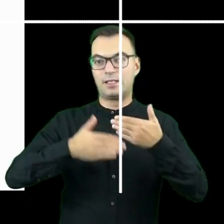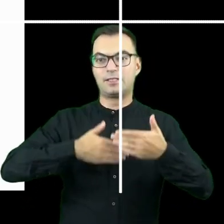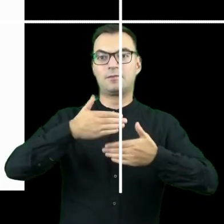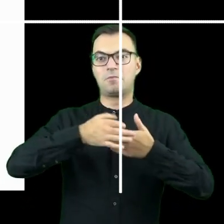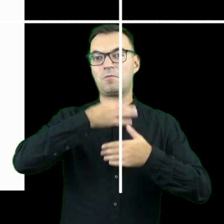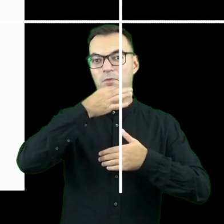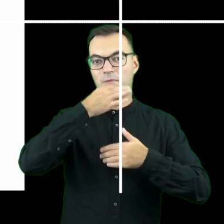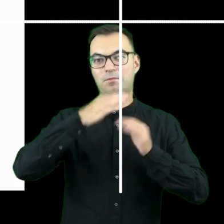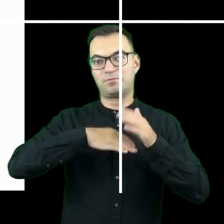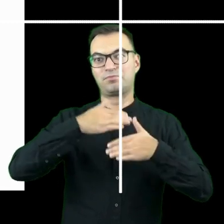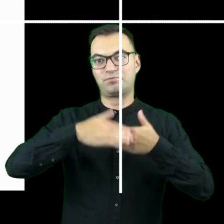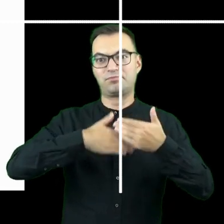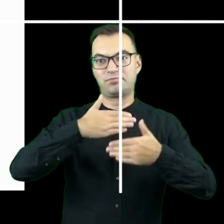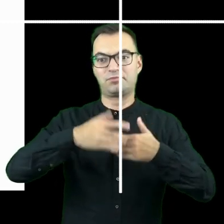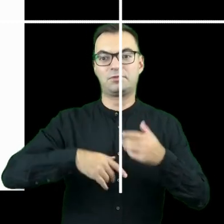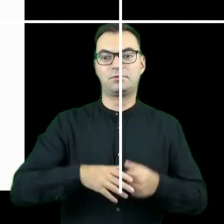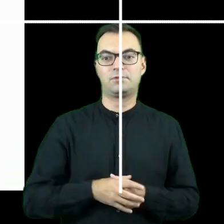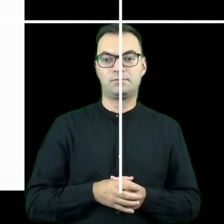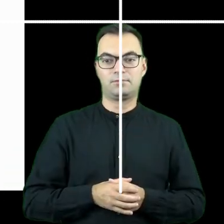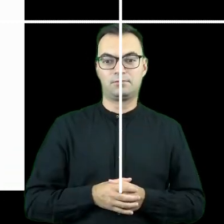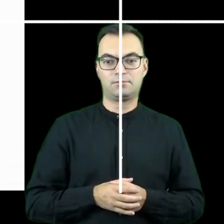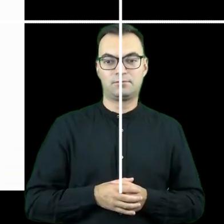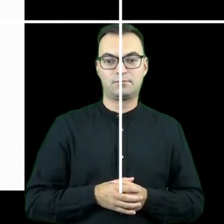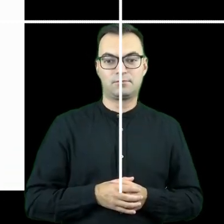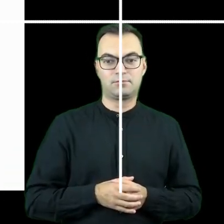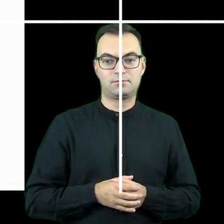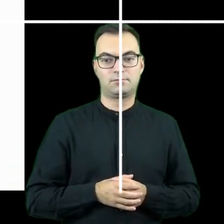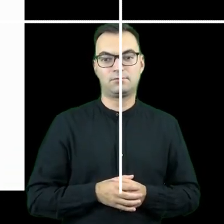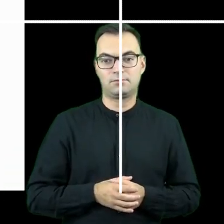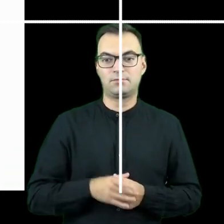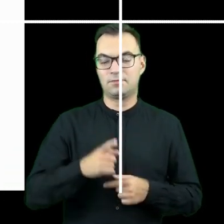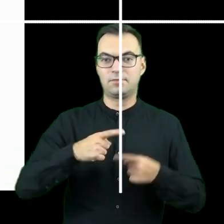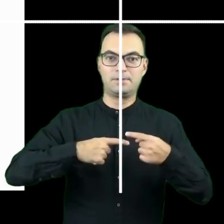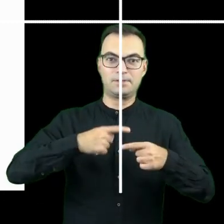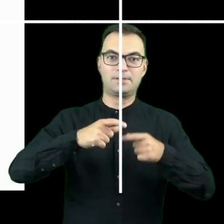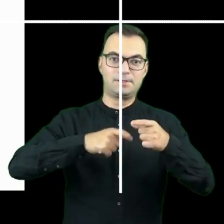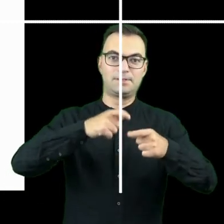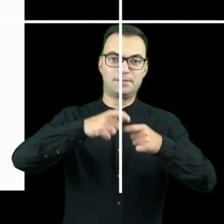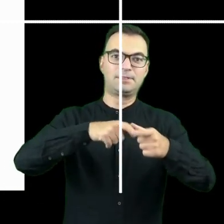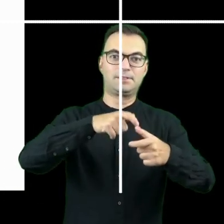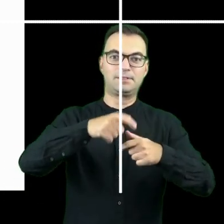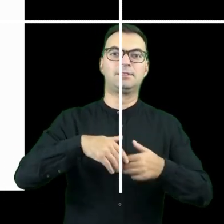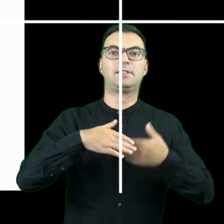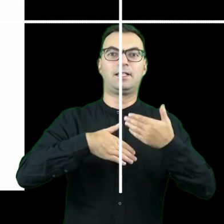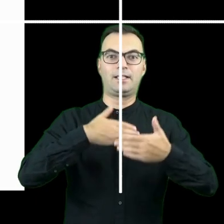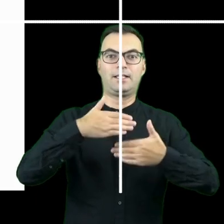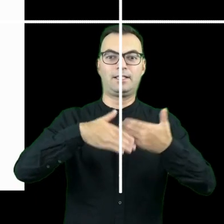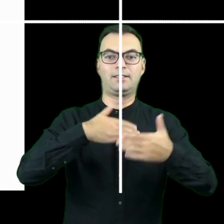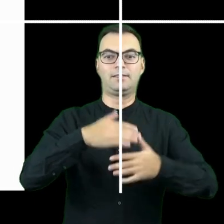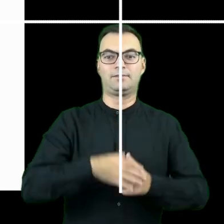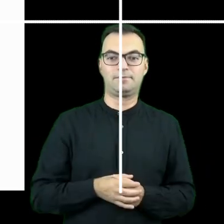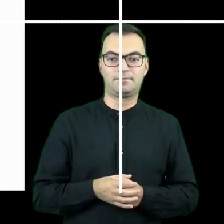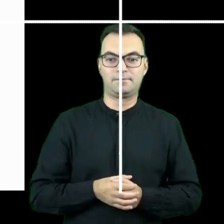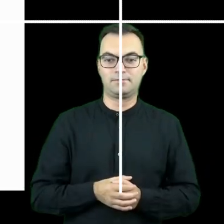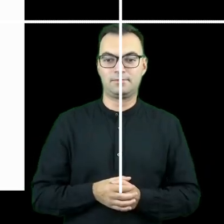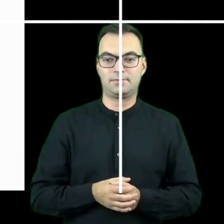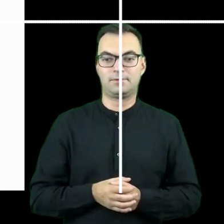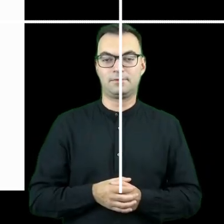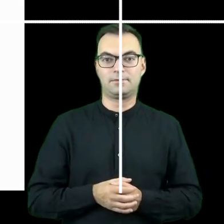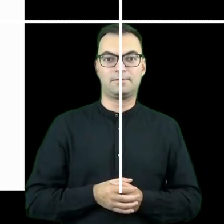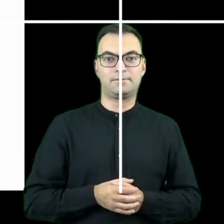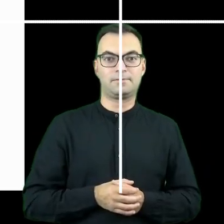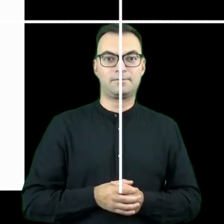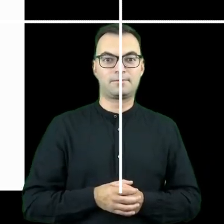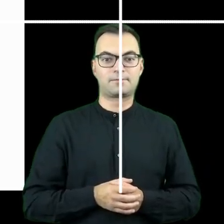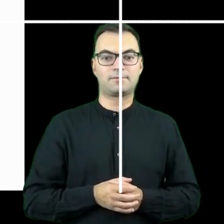uskonala. To jest takie koło, które cały czas się toczy i pozwala każdej innowacji iść